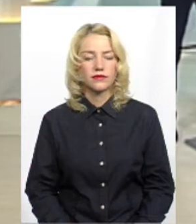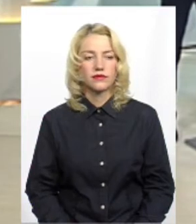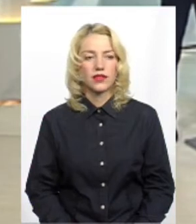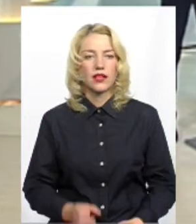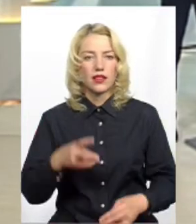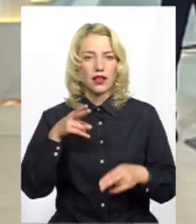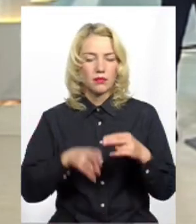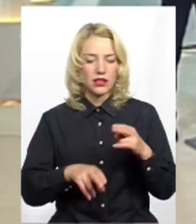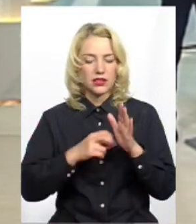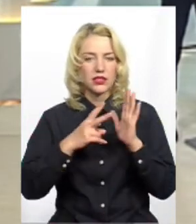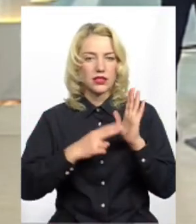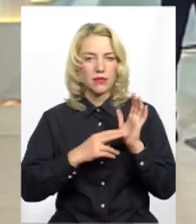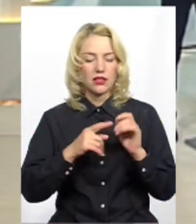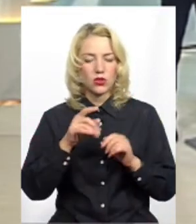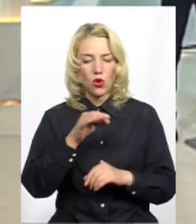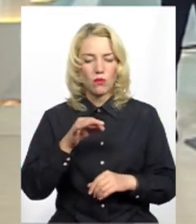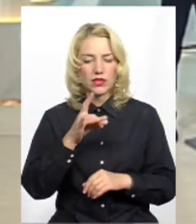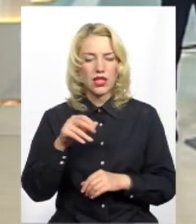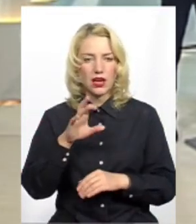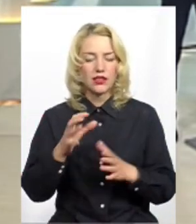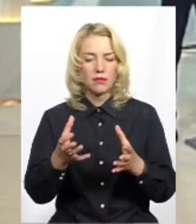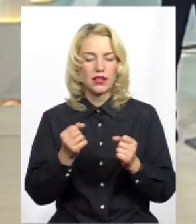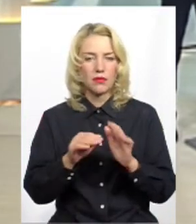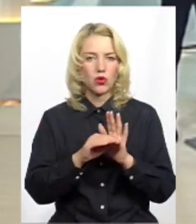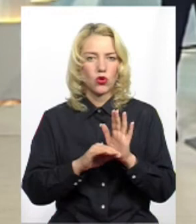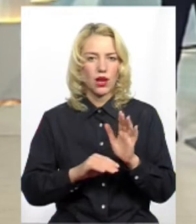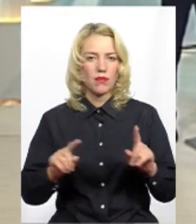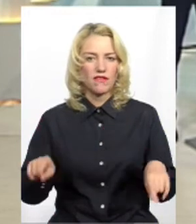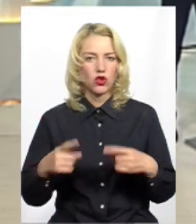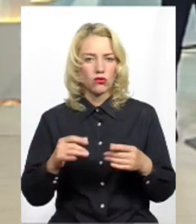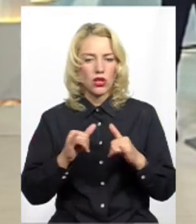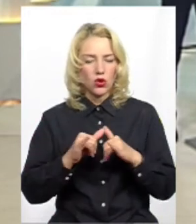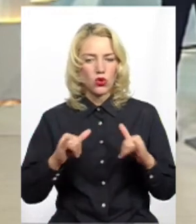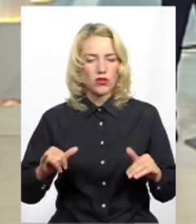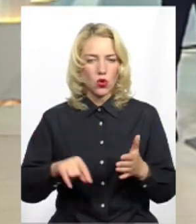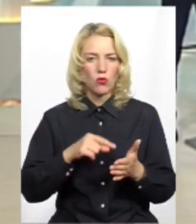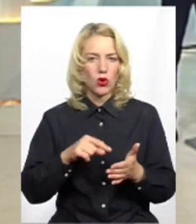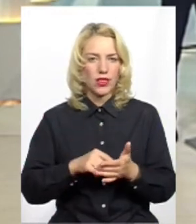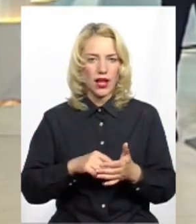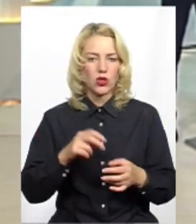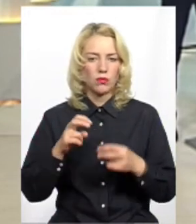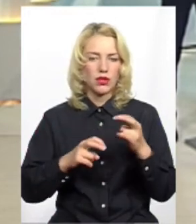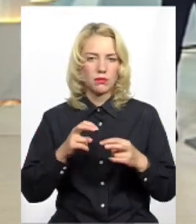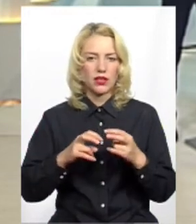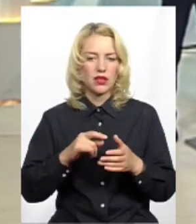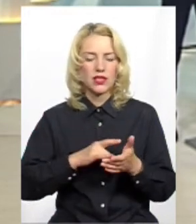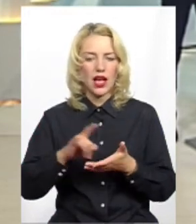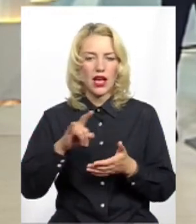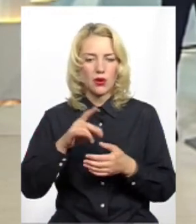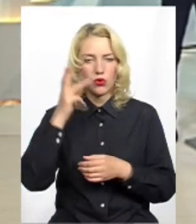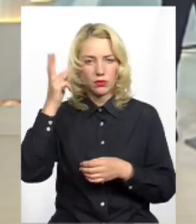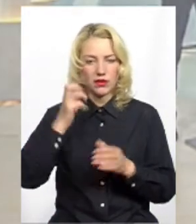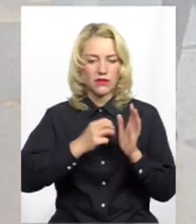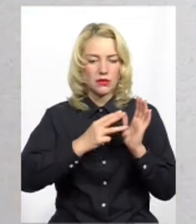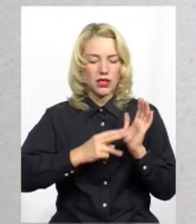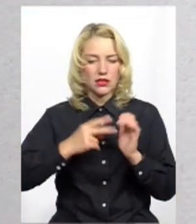Наприкінці 17-го обласна рада прийняла програму відновлення та розвитку комунального підприємства «Аеропорт Хмельницький» на 18-22